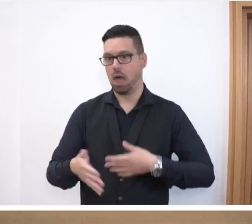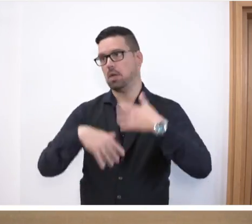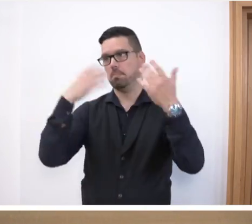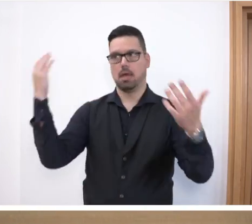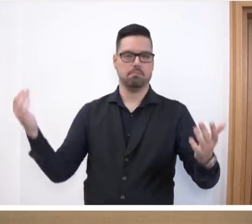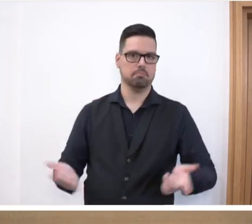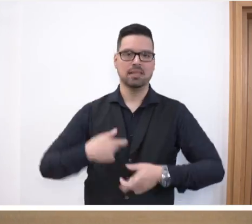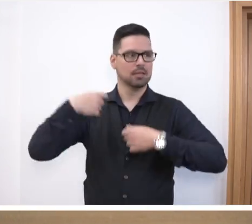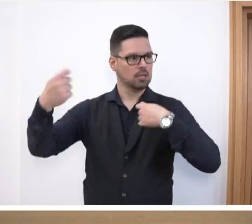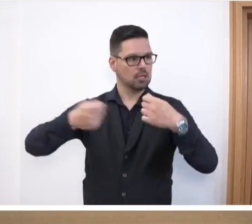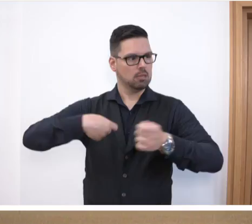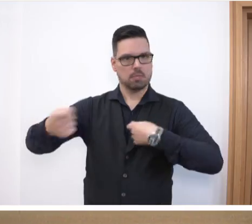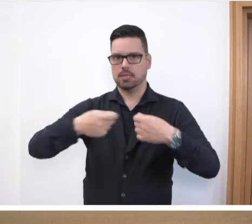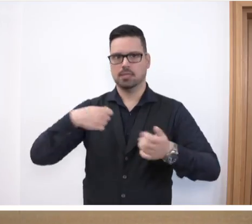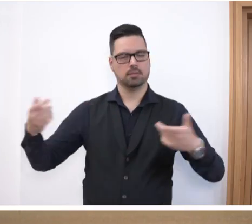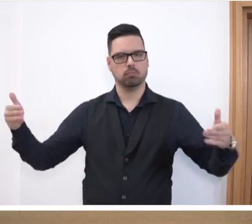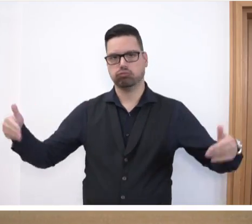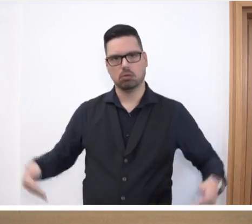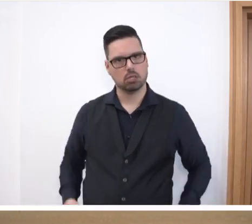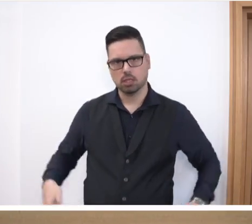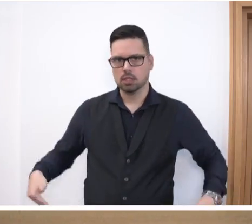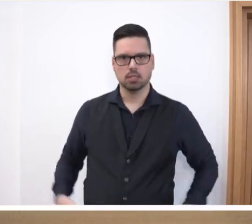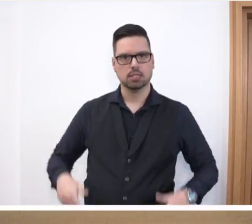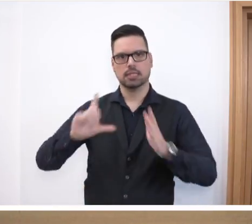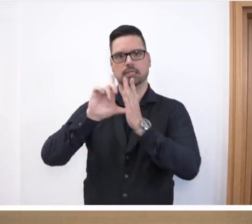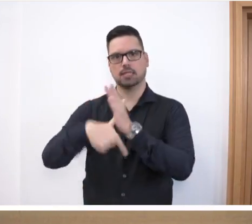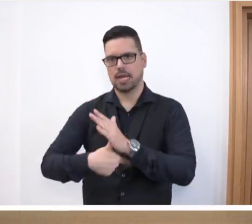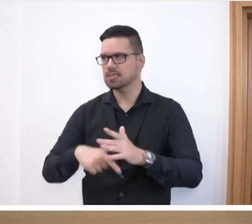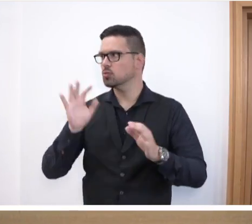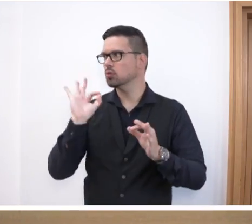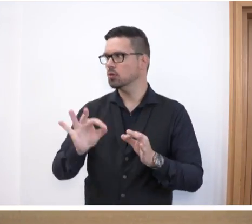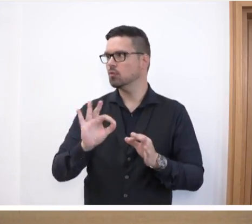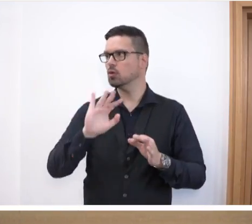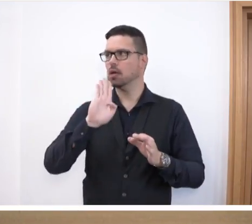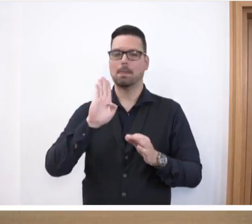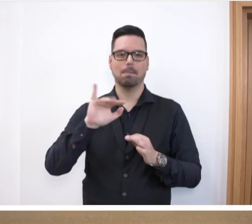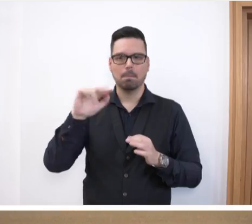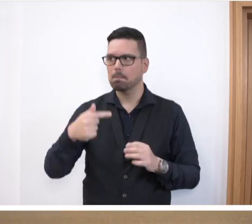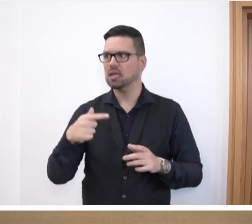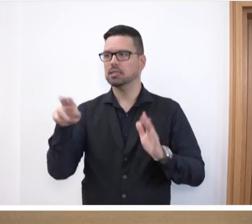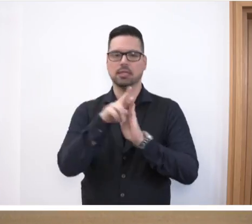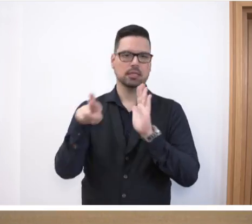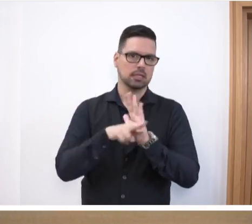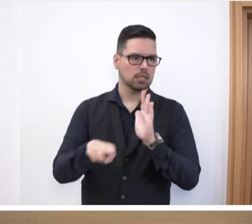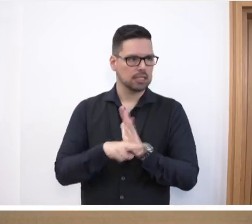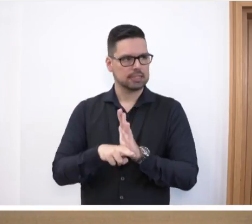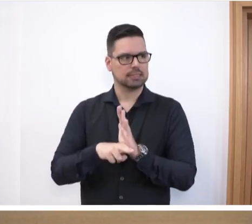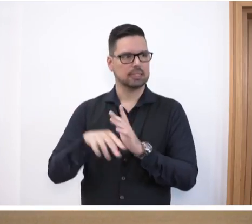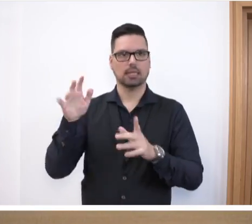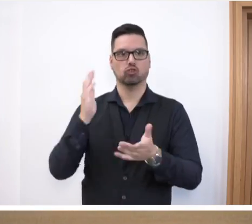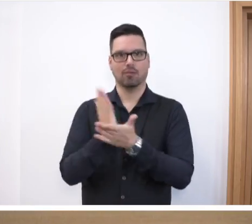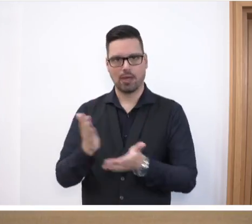Innovation und Dienstleistungsbittgesetz, für das Bittgesetz, einen Antrag, der schon fertig ist. Und